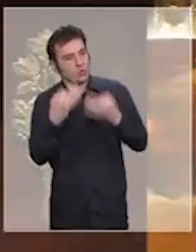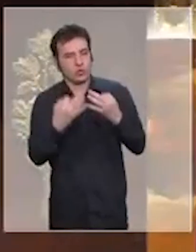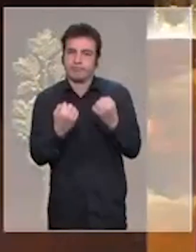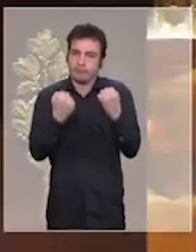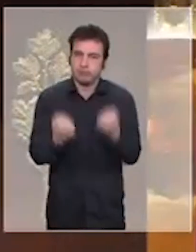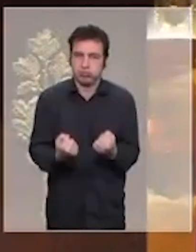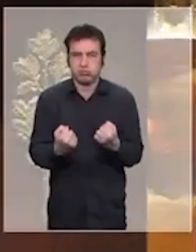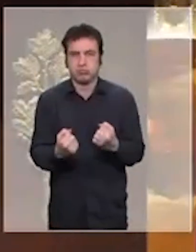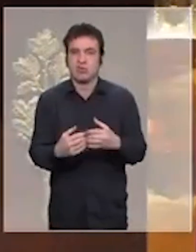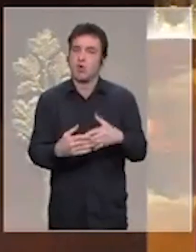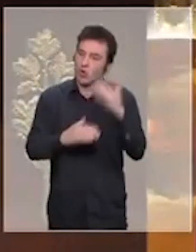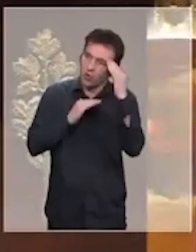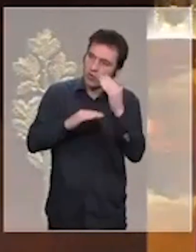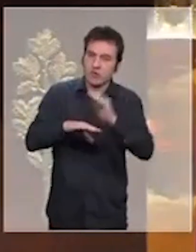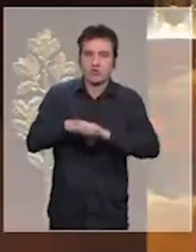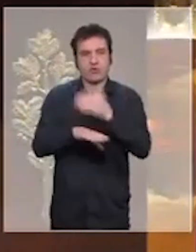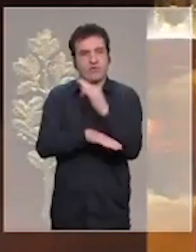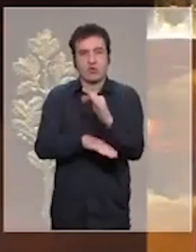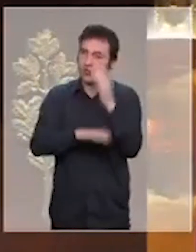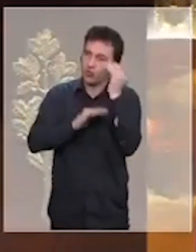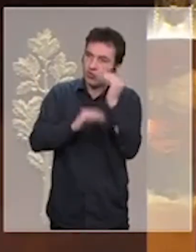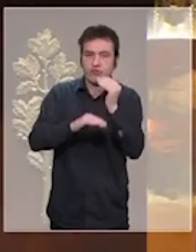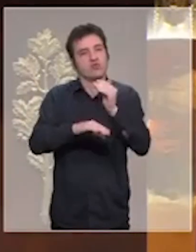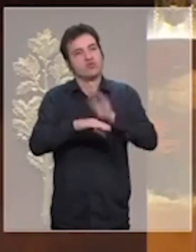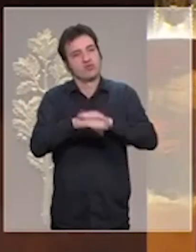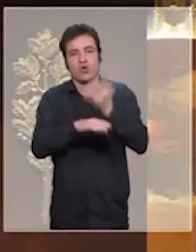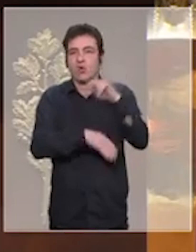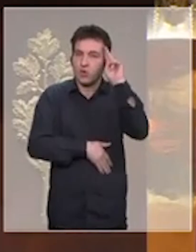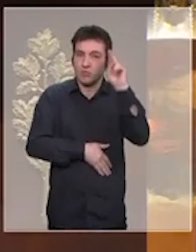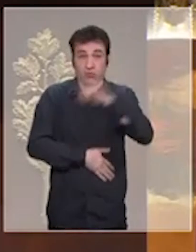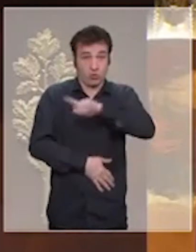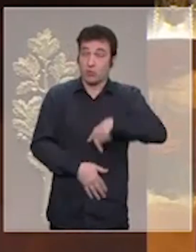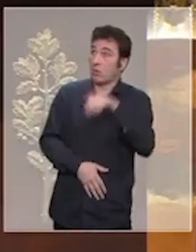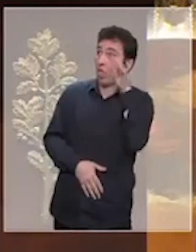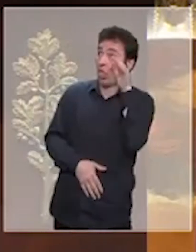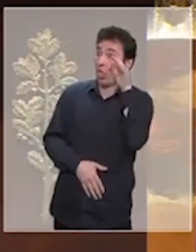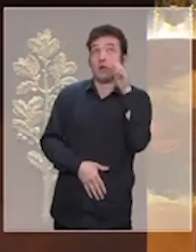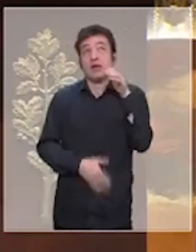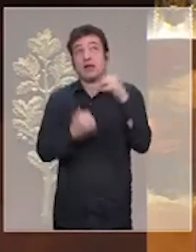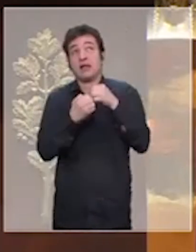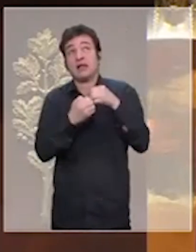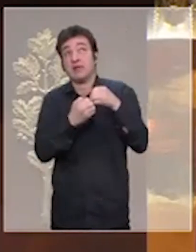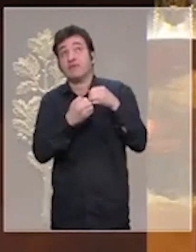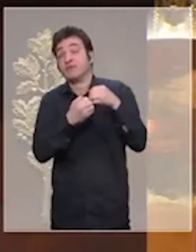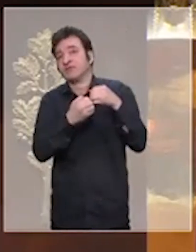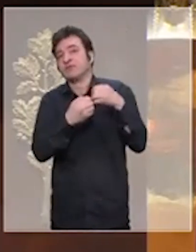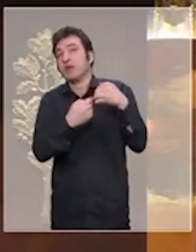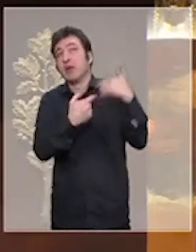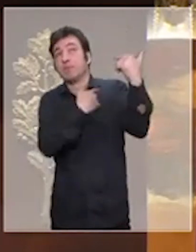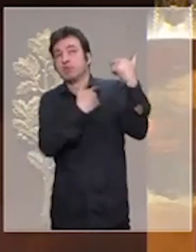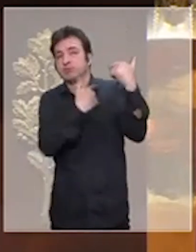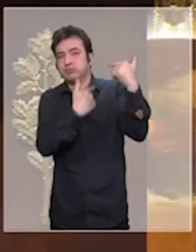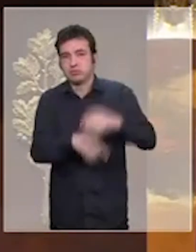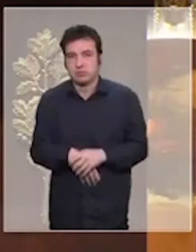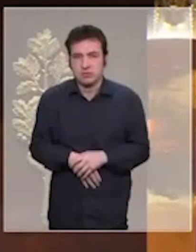sur la France, compter sur l'Europe. Nous avons entendu ces paroles sous les tirs, nous les avons entendues sur le champ de bataille